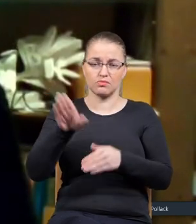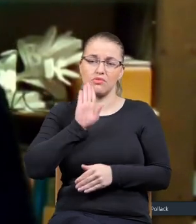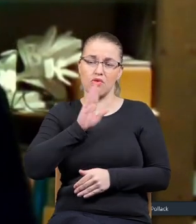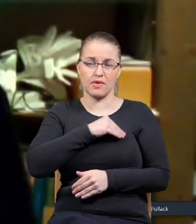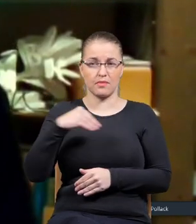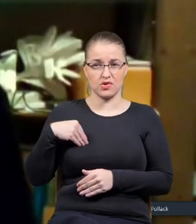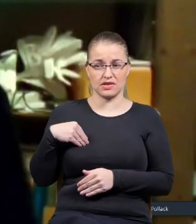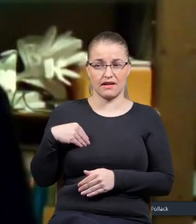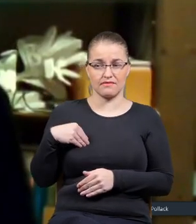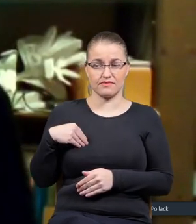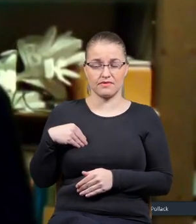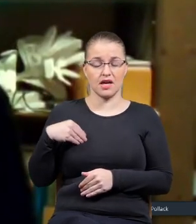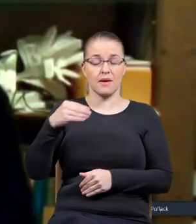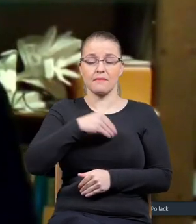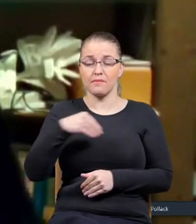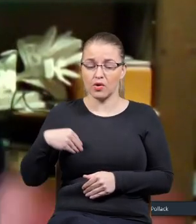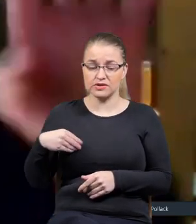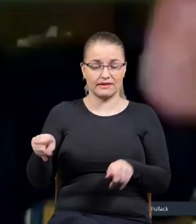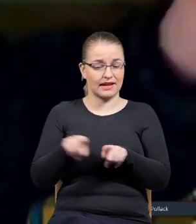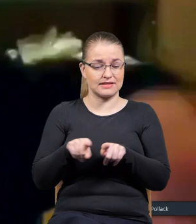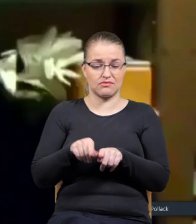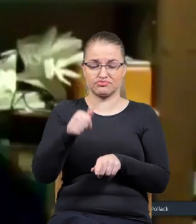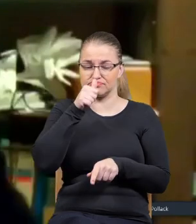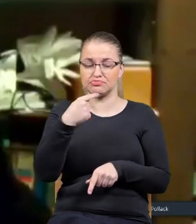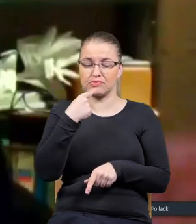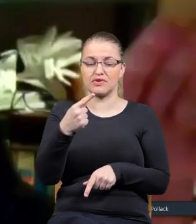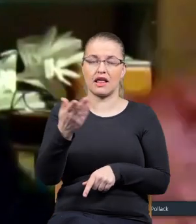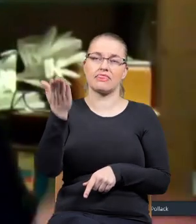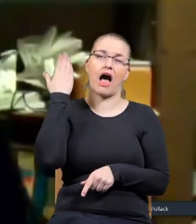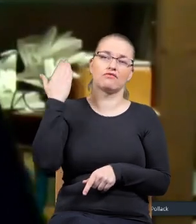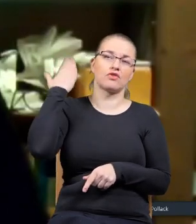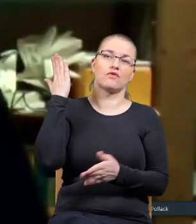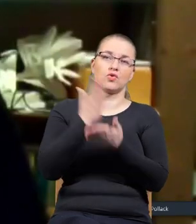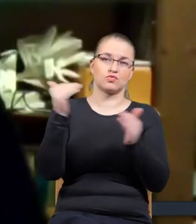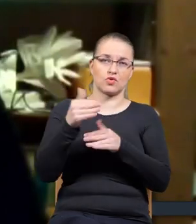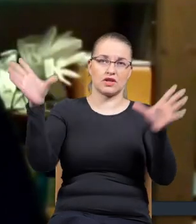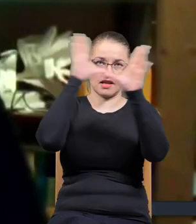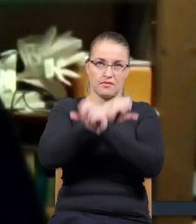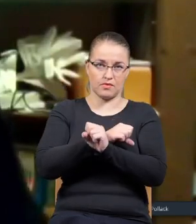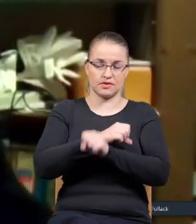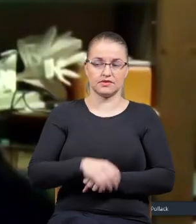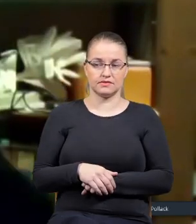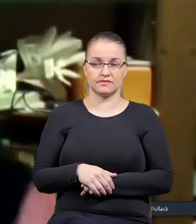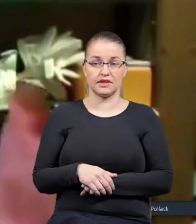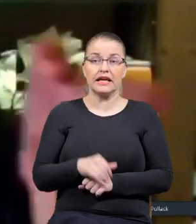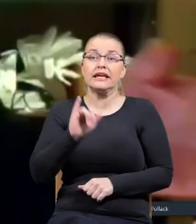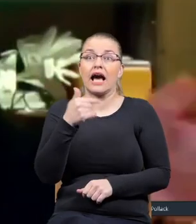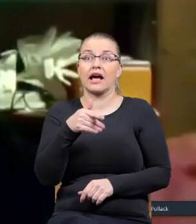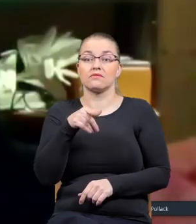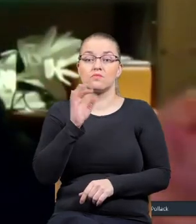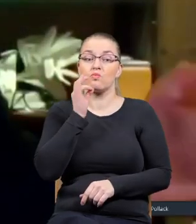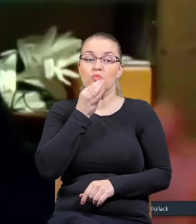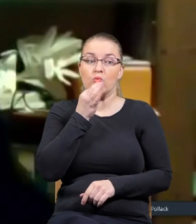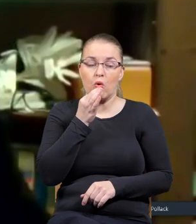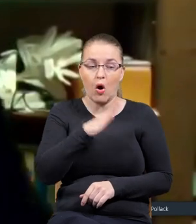przecież w Polsce też nie można powiedzieć, to dawne czasy, już możemy zapomnieć o tym. No i jak taka młodzież